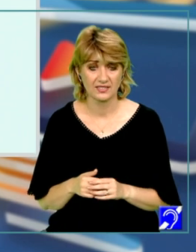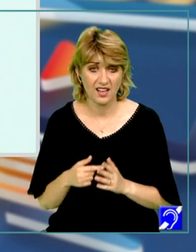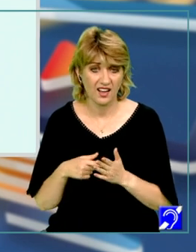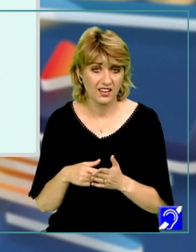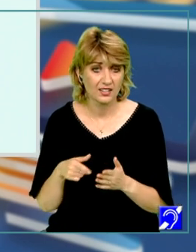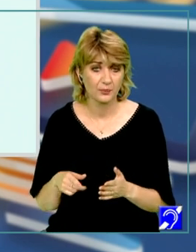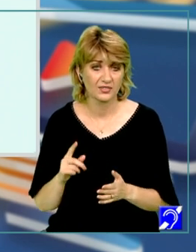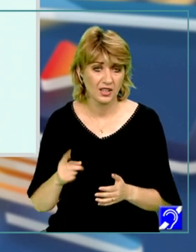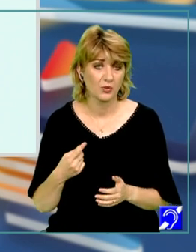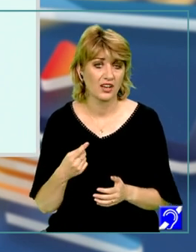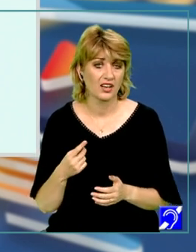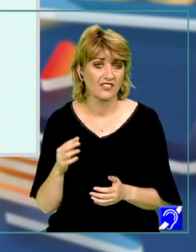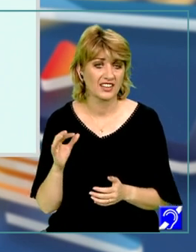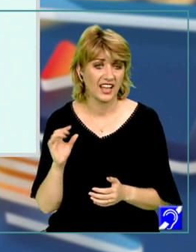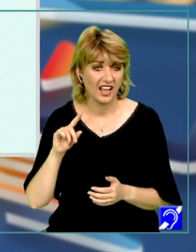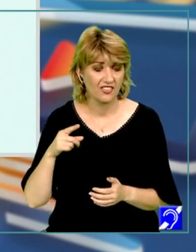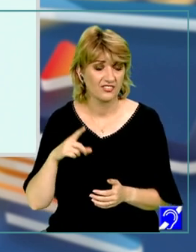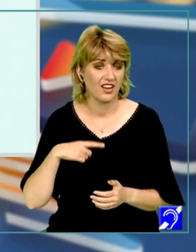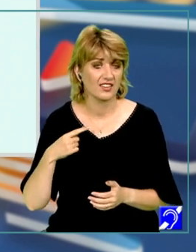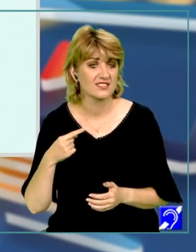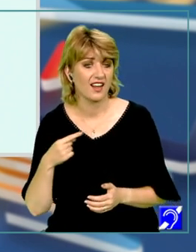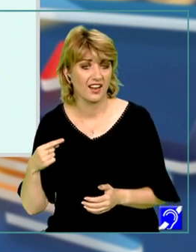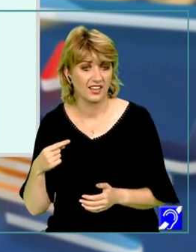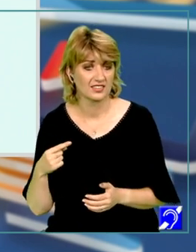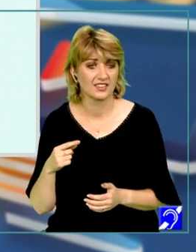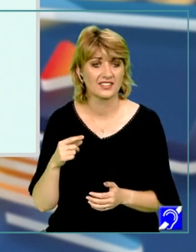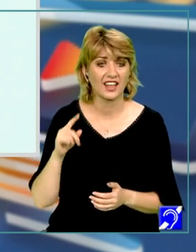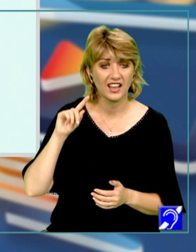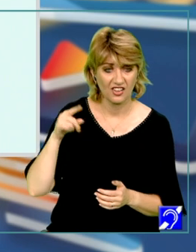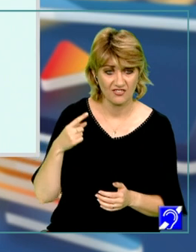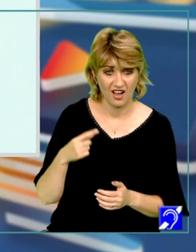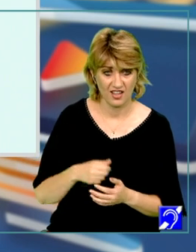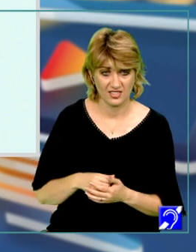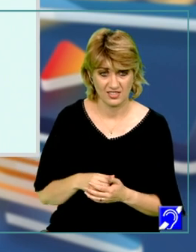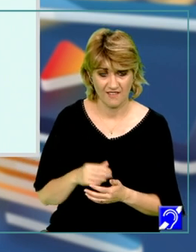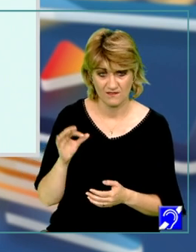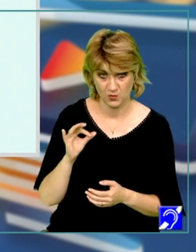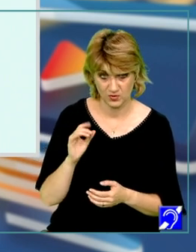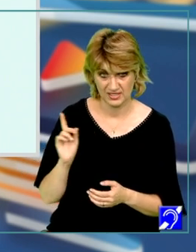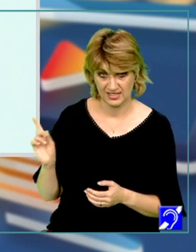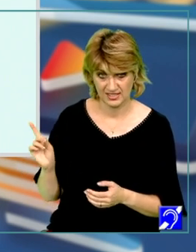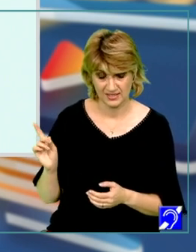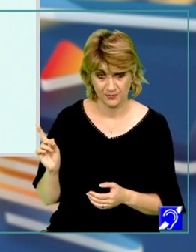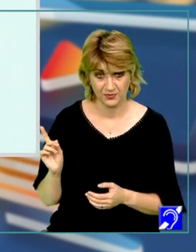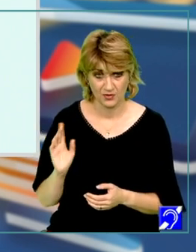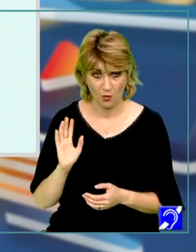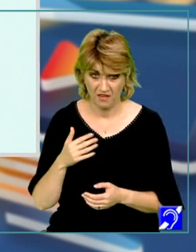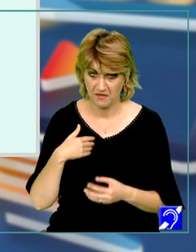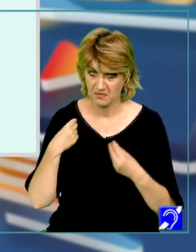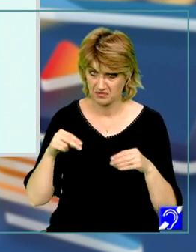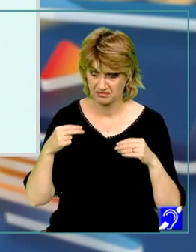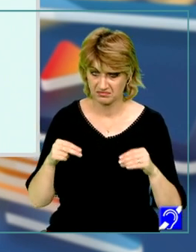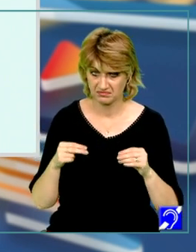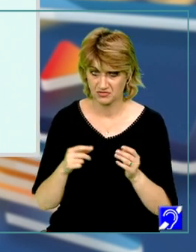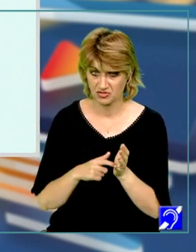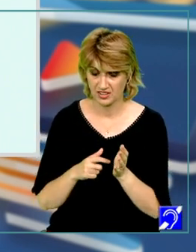demonstrăm că derivata este negativă. Derivata funcției o avem explicită în